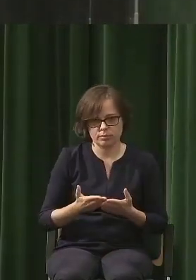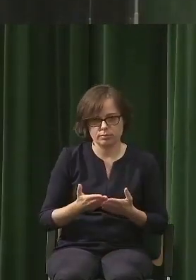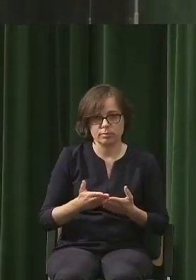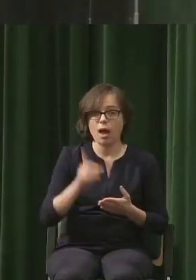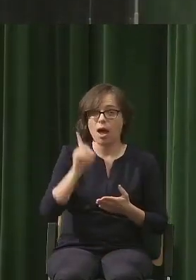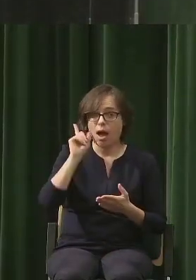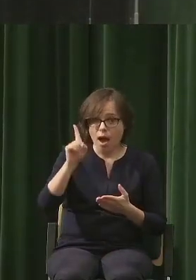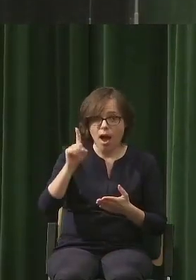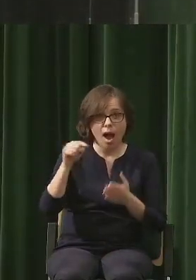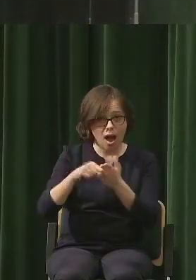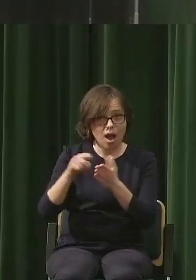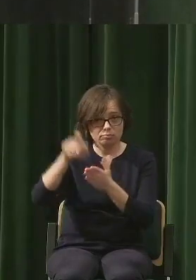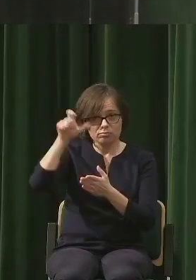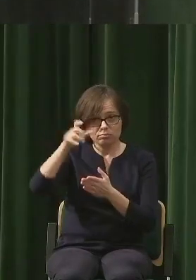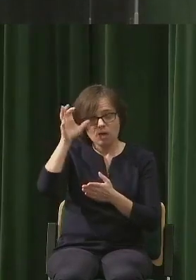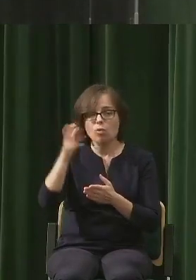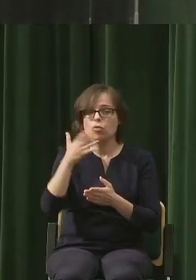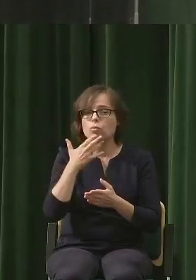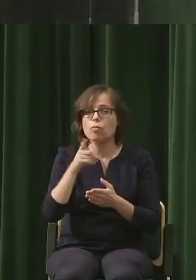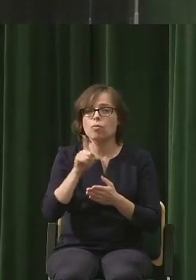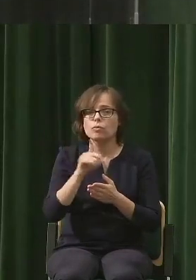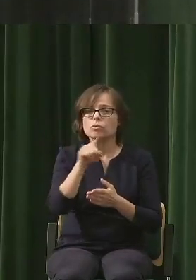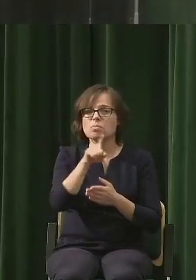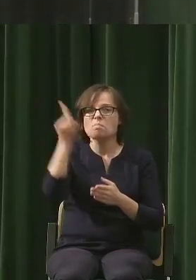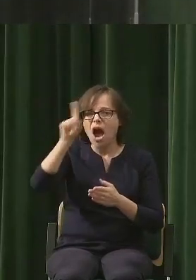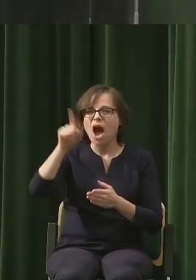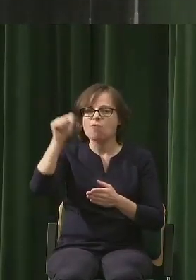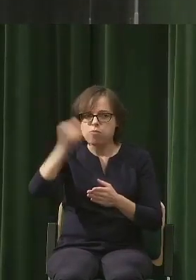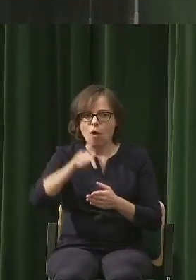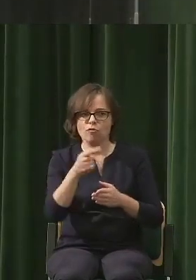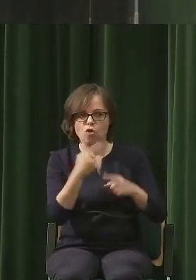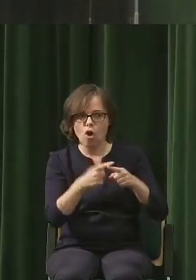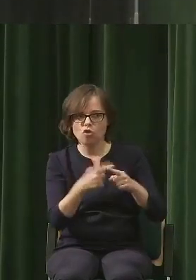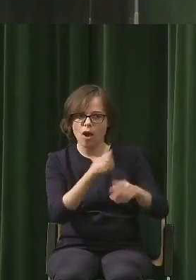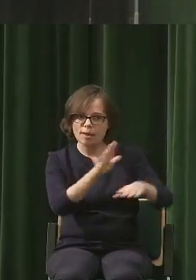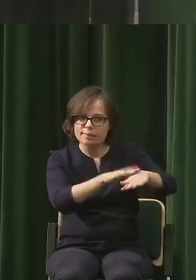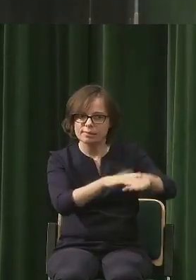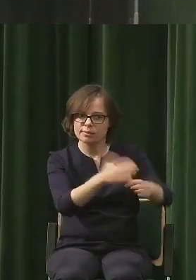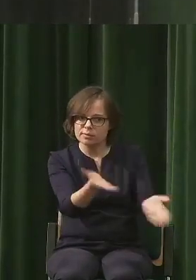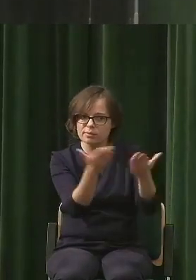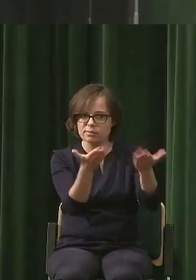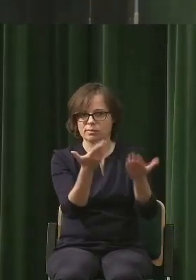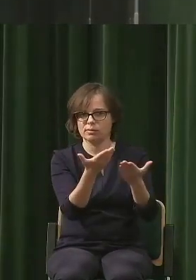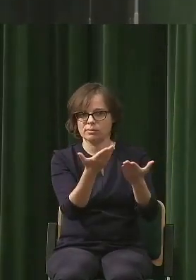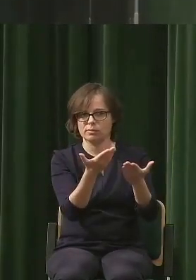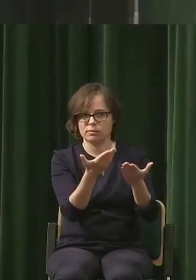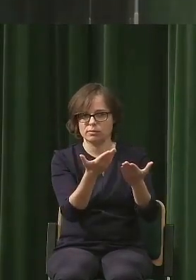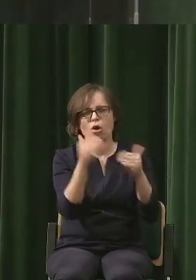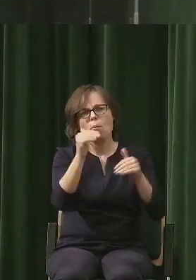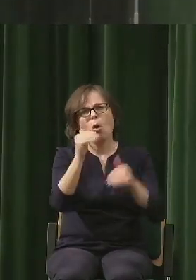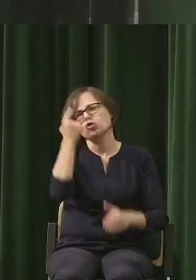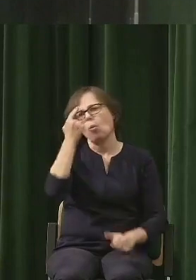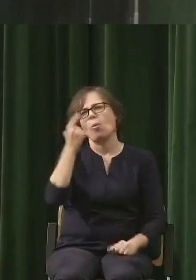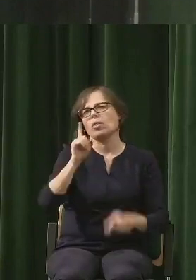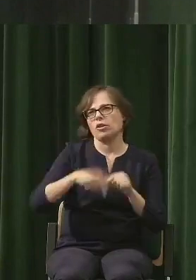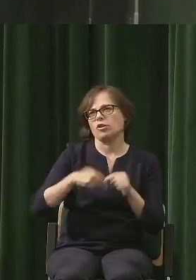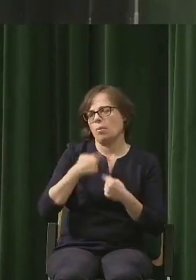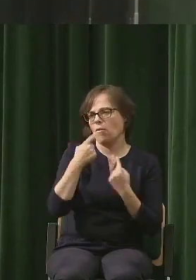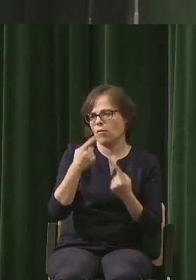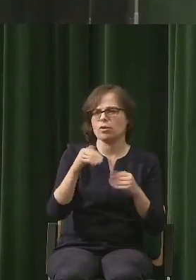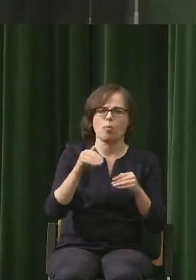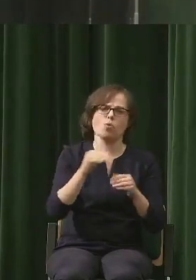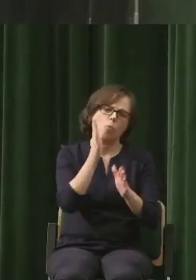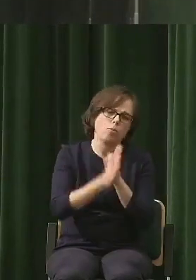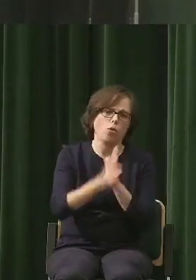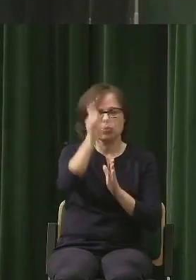popychać w stronę, no choćby rozwiązania tego problemu, że człowiek, no przepraszam, no może to nie jest głupota, może to jest po prostu jakiś taki naturalny